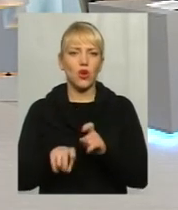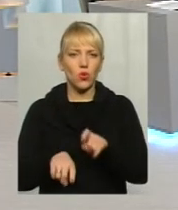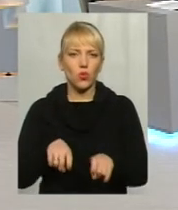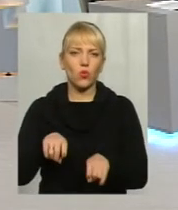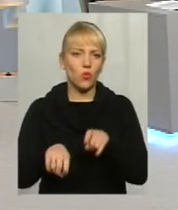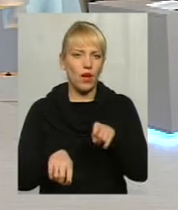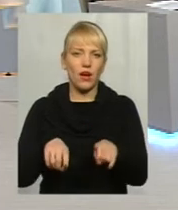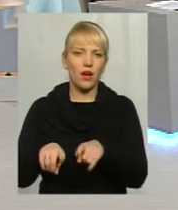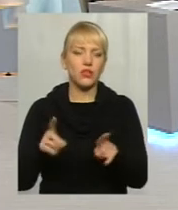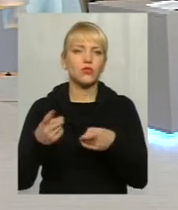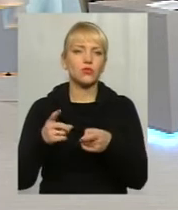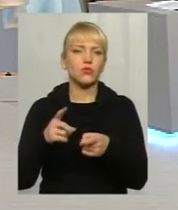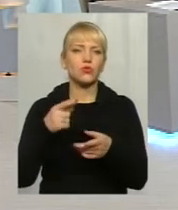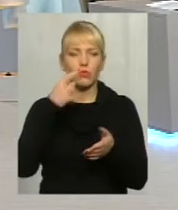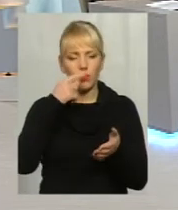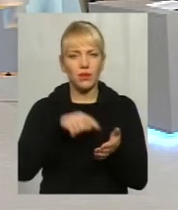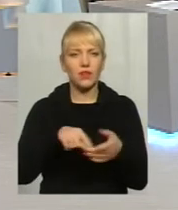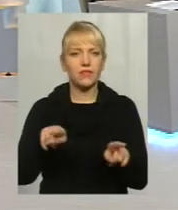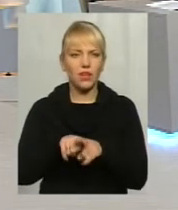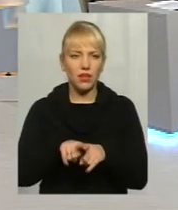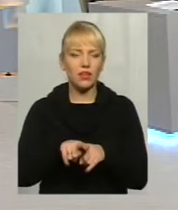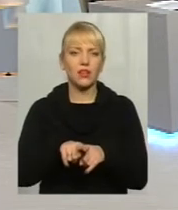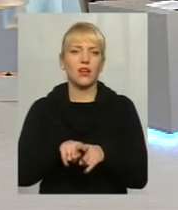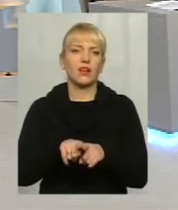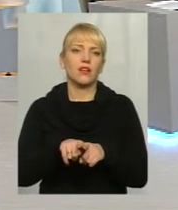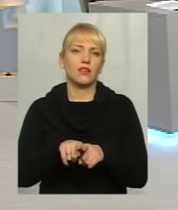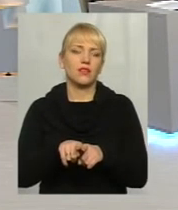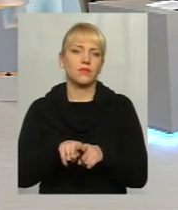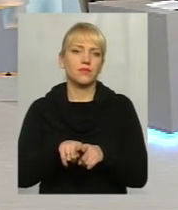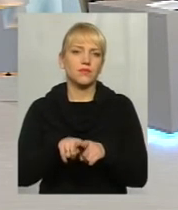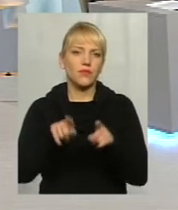попали в такий колапс, коли дійсно в країні